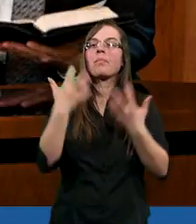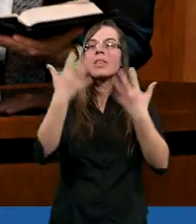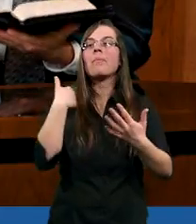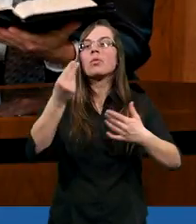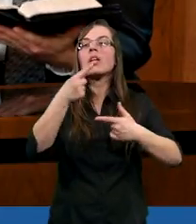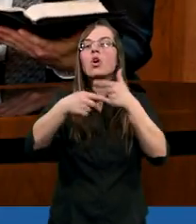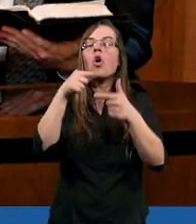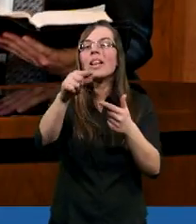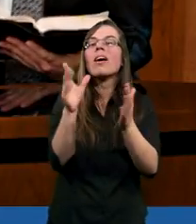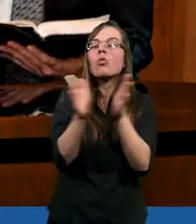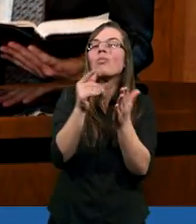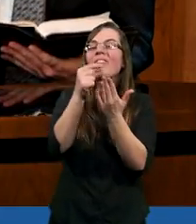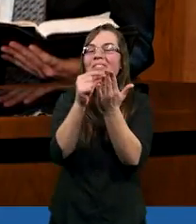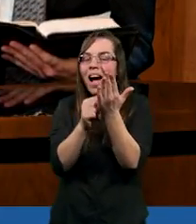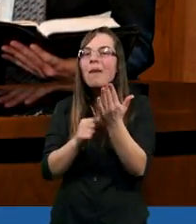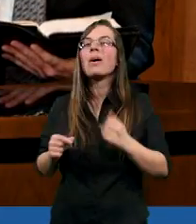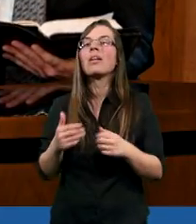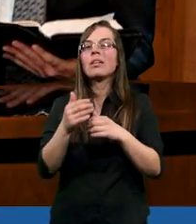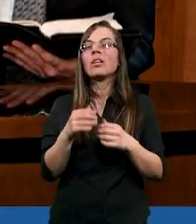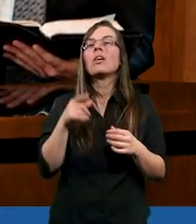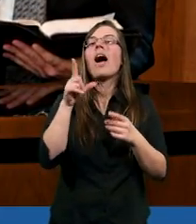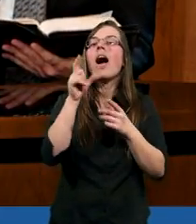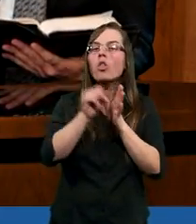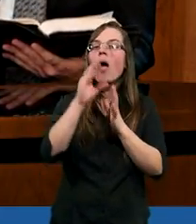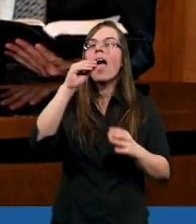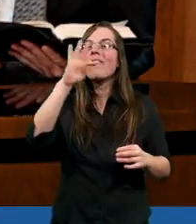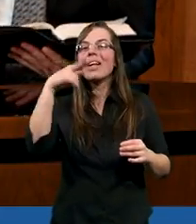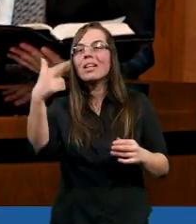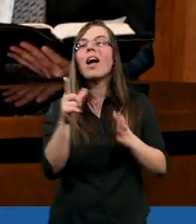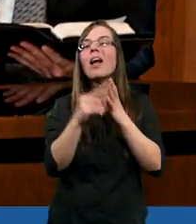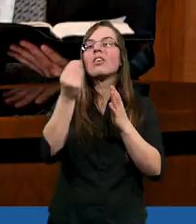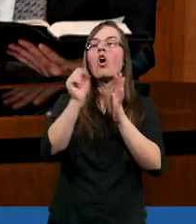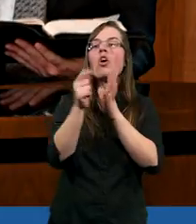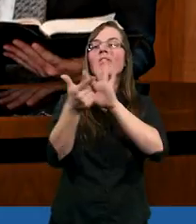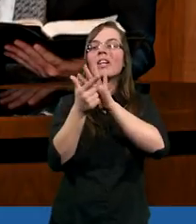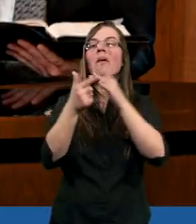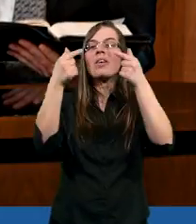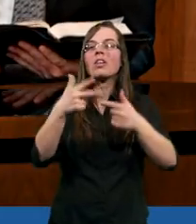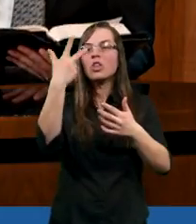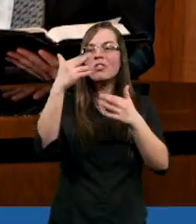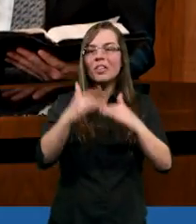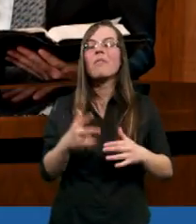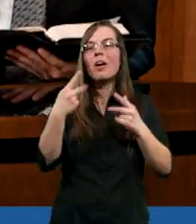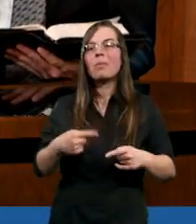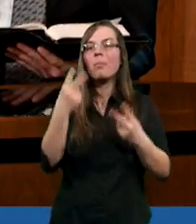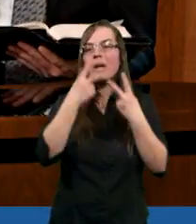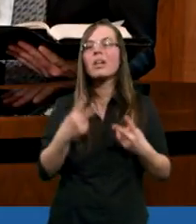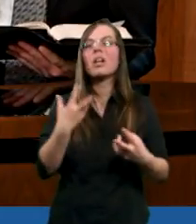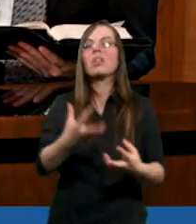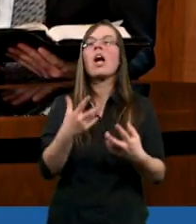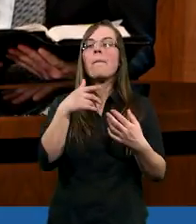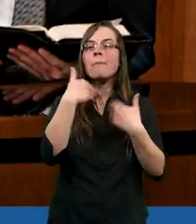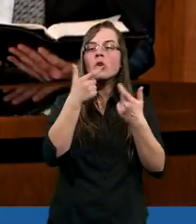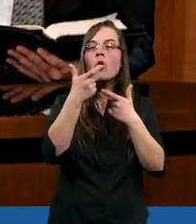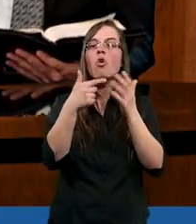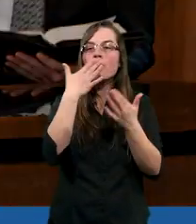Chciałbym kontynuować ten krótki fragment z listu do Efezjan, ale dosłownie od wiersza 17 dwa, trzy wiersze warto przeczytać i to